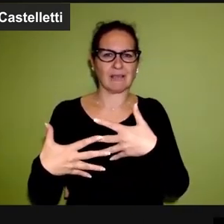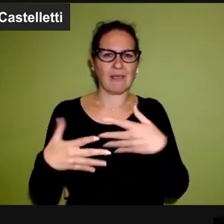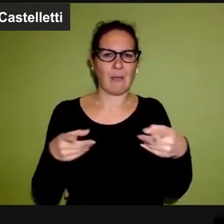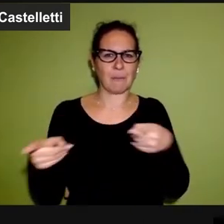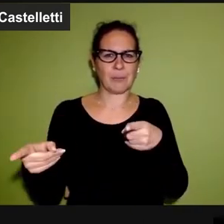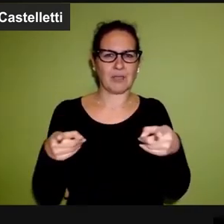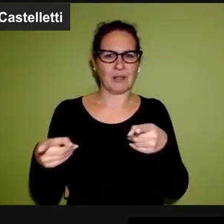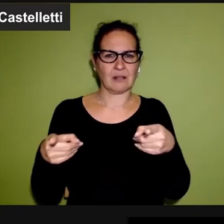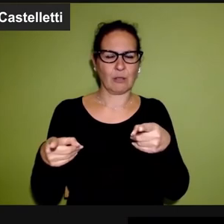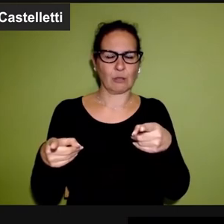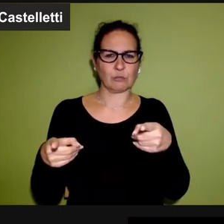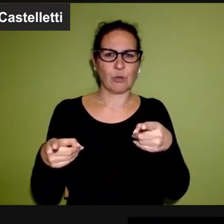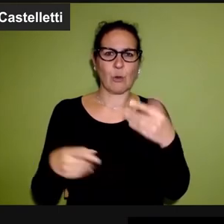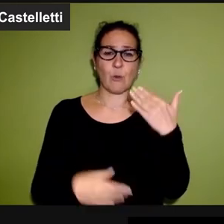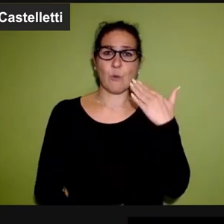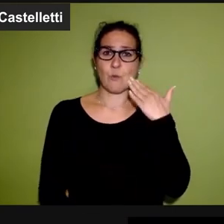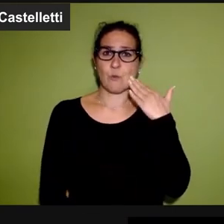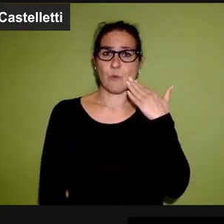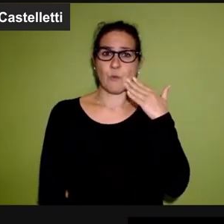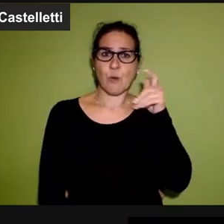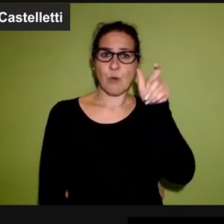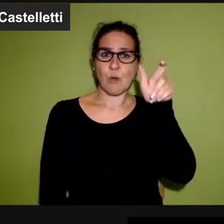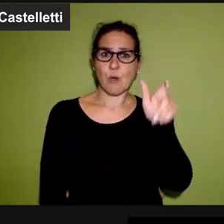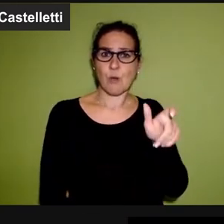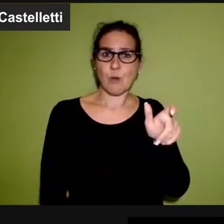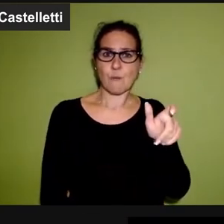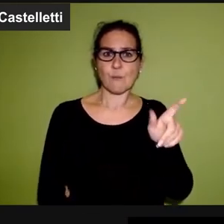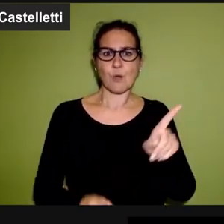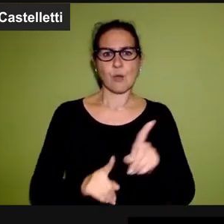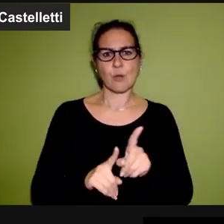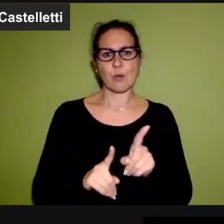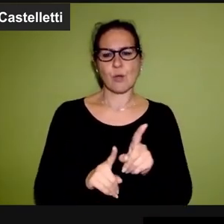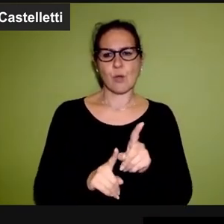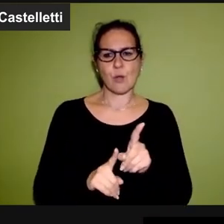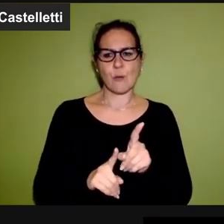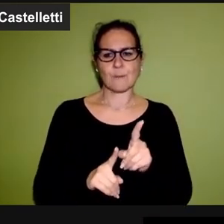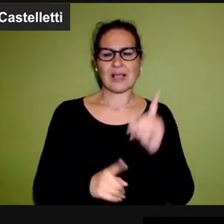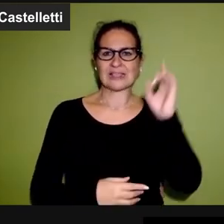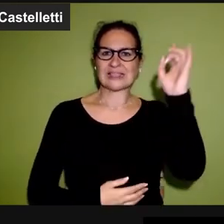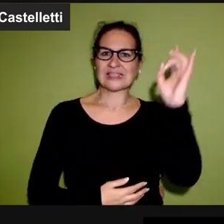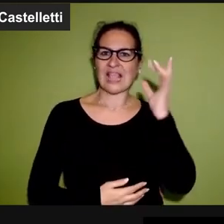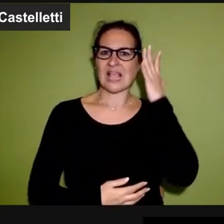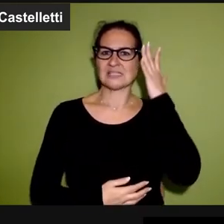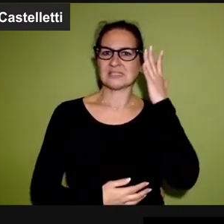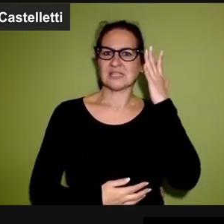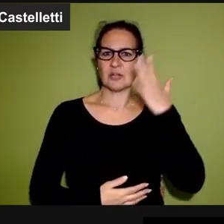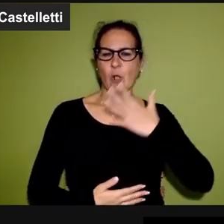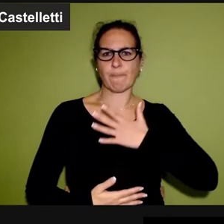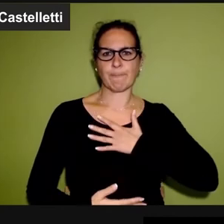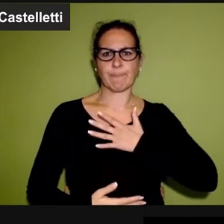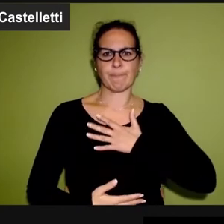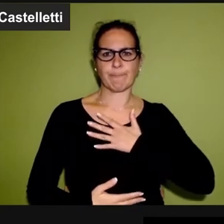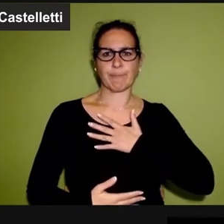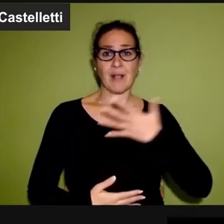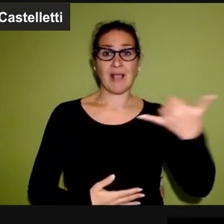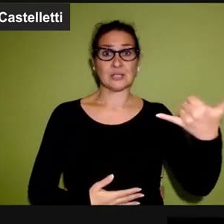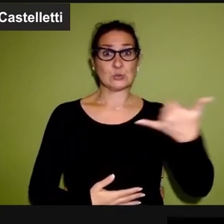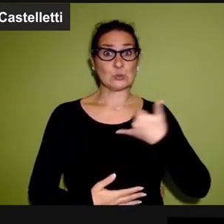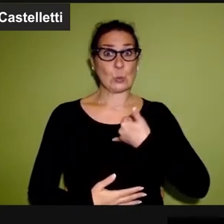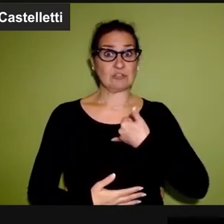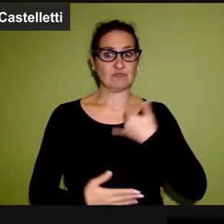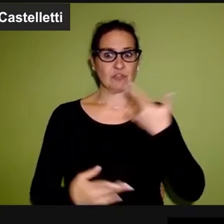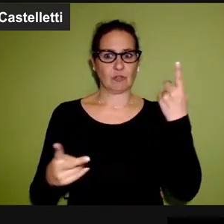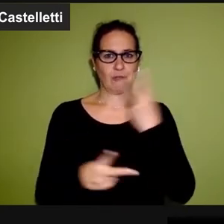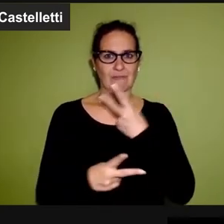e l'uomo è stato riconosciuto come diciamo più padrone del proprio destino, tant'è che il